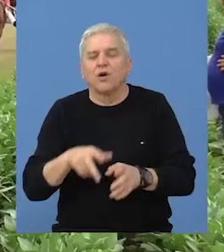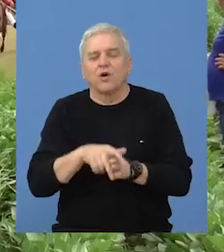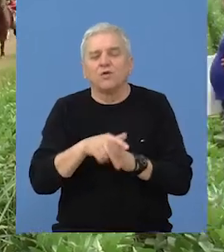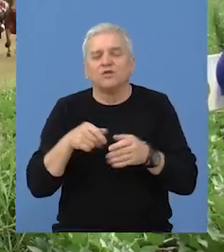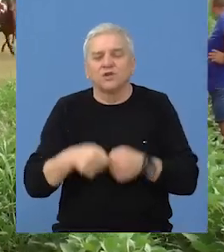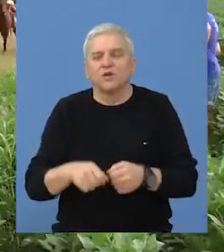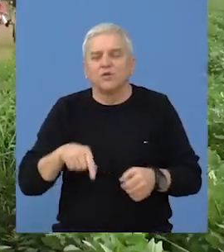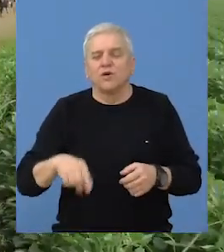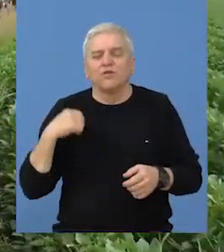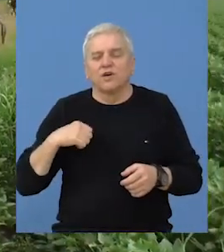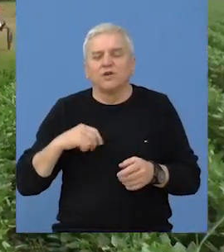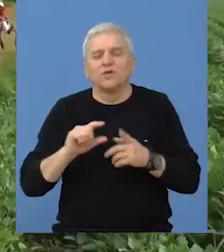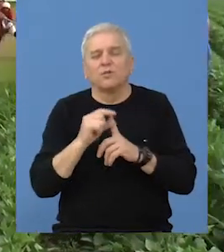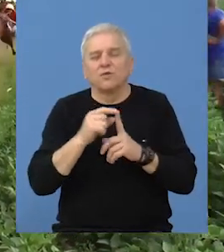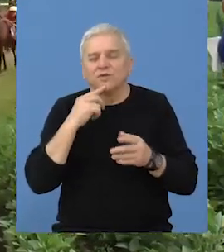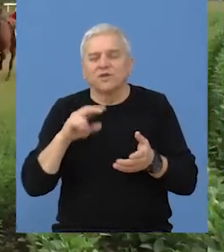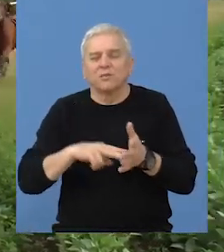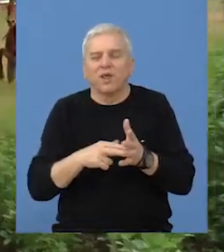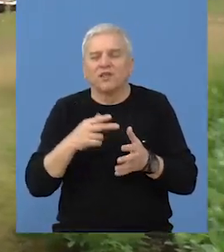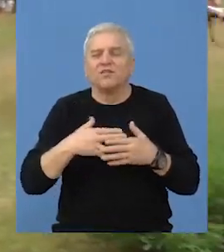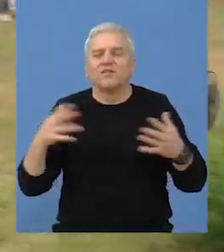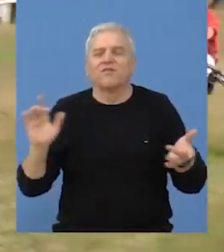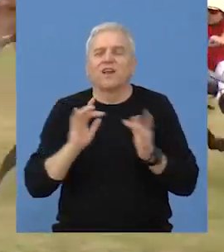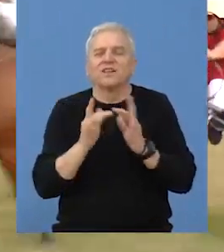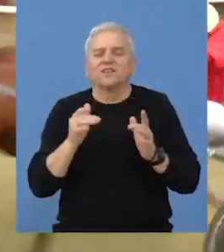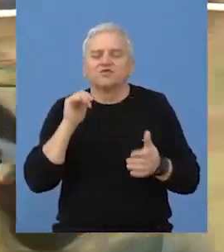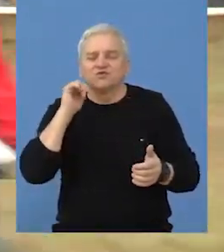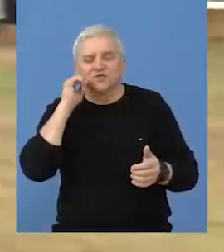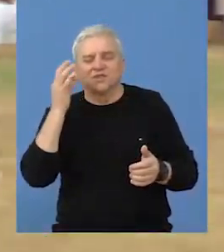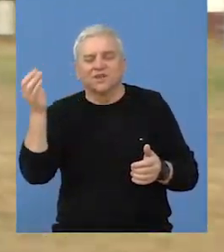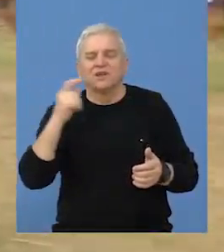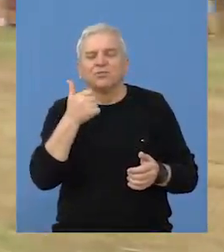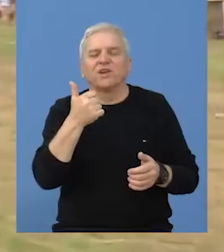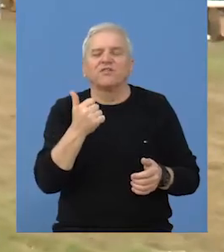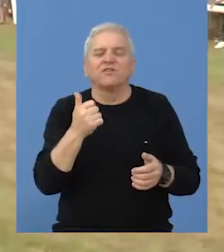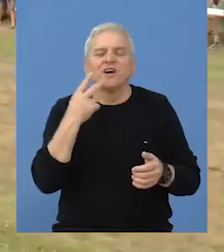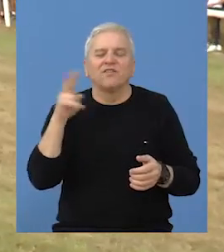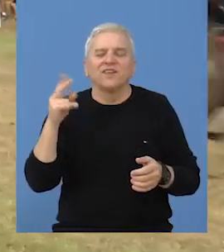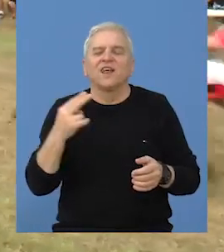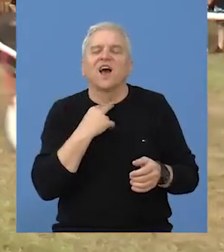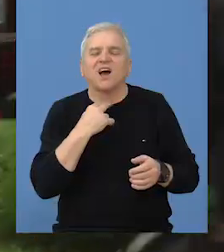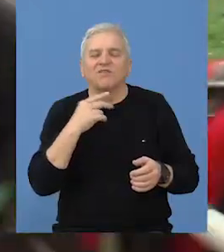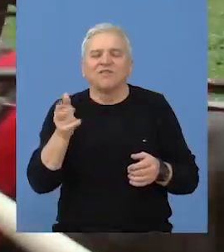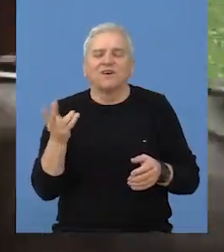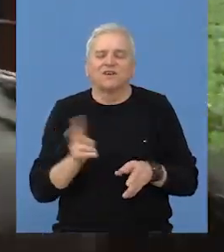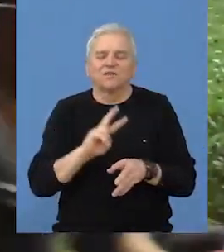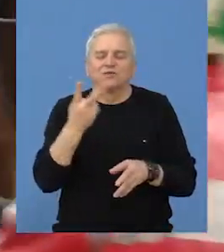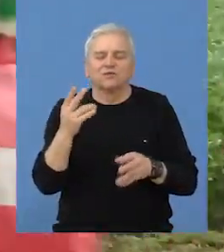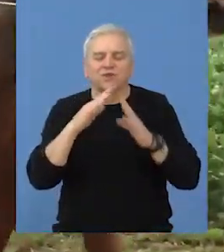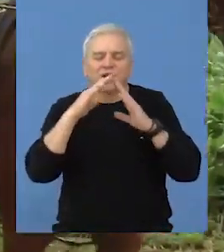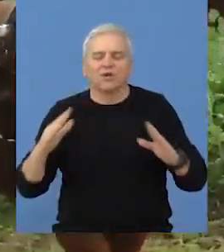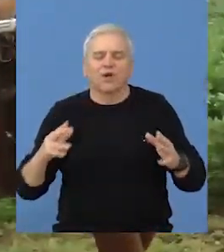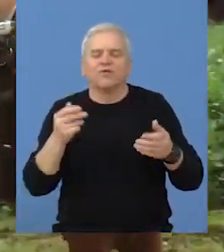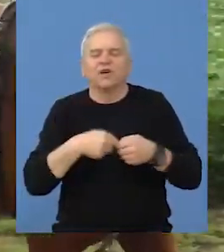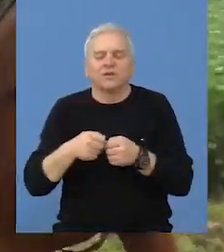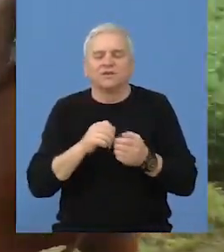konjički klub Potis je veče i ove godine planira da održi veliki trkački dan prvog vikenda avgusta, ali pod okriljem